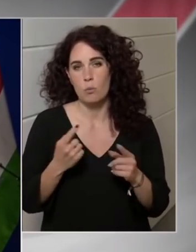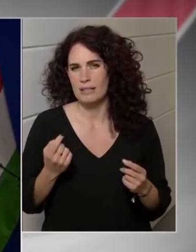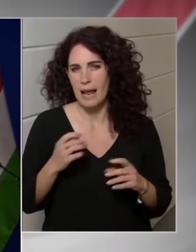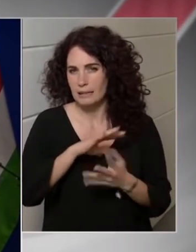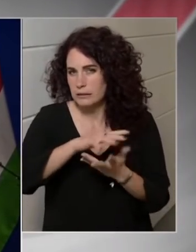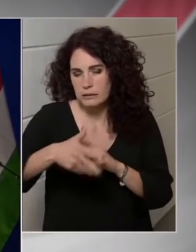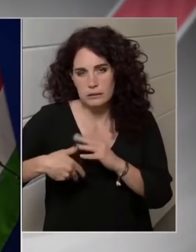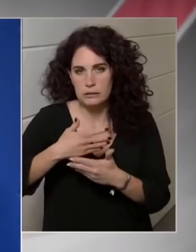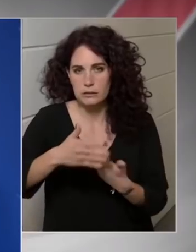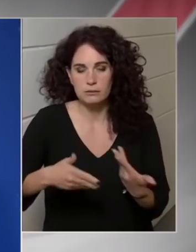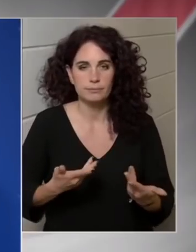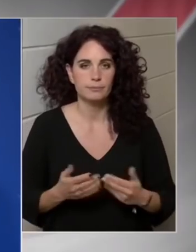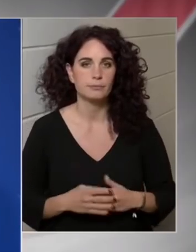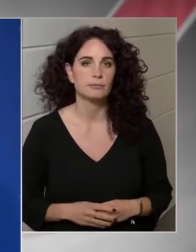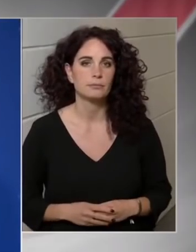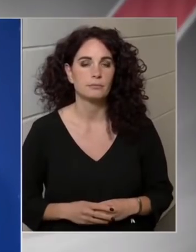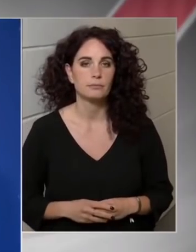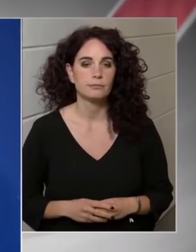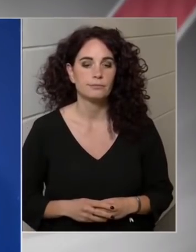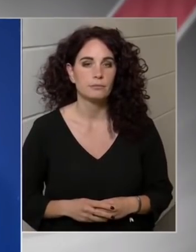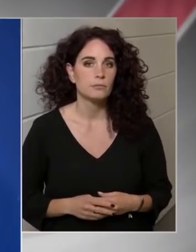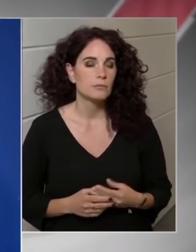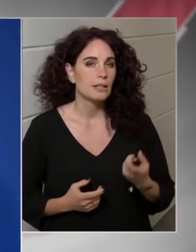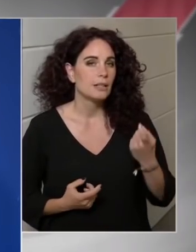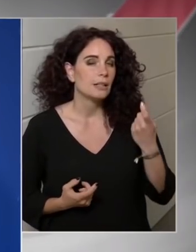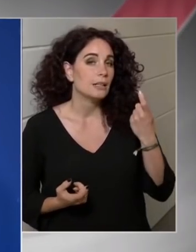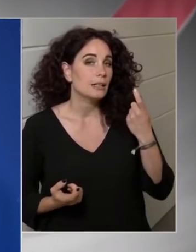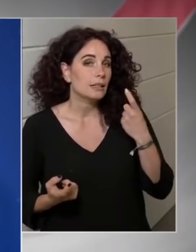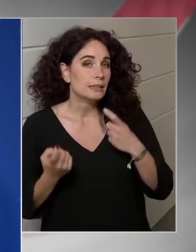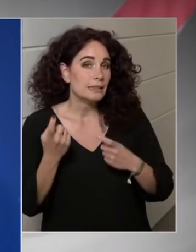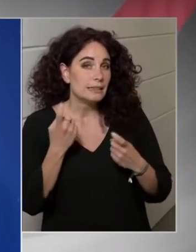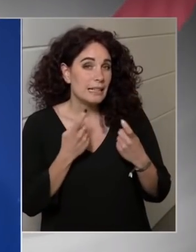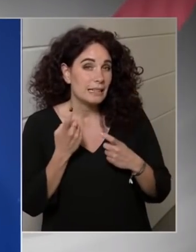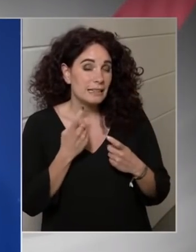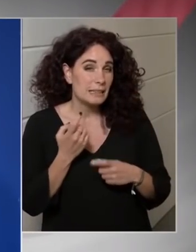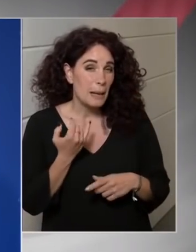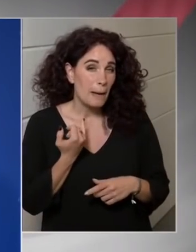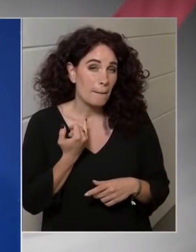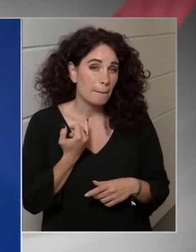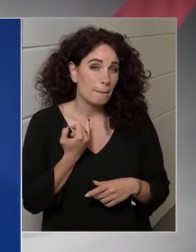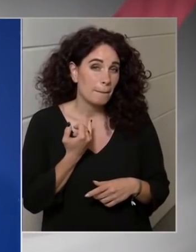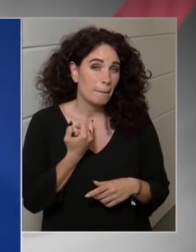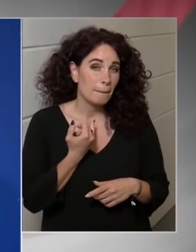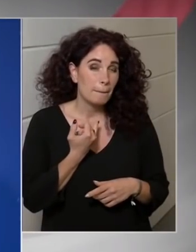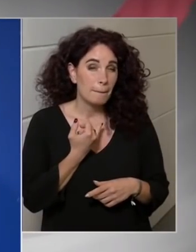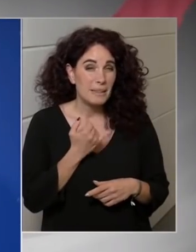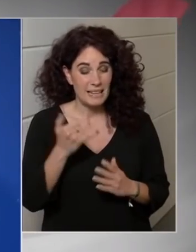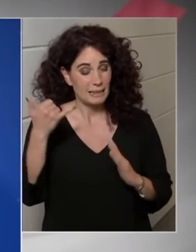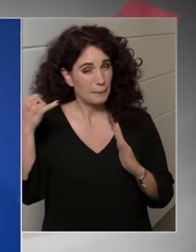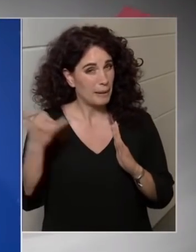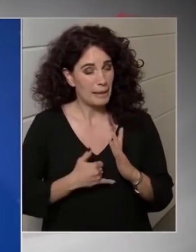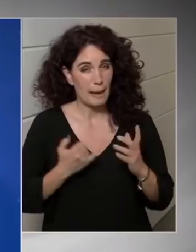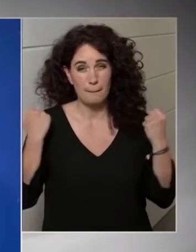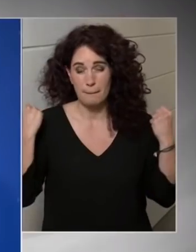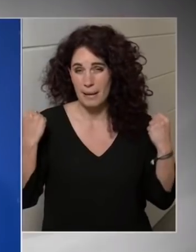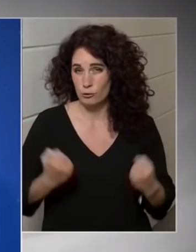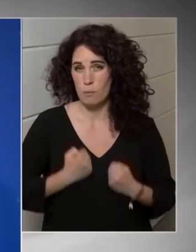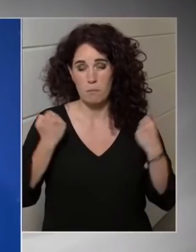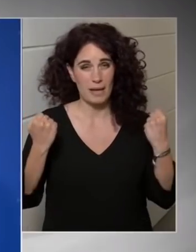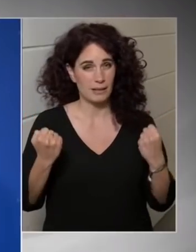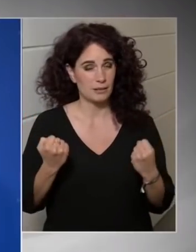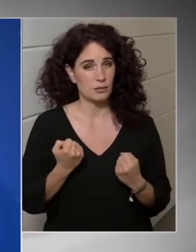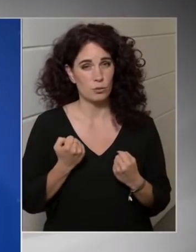Szerintem mindenkit milyen megdöbbent, ami történt, és